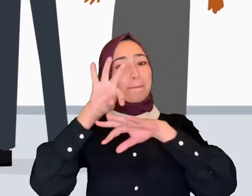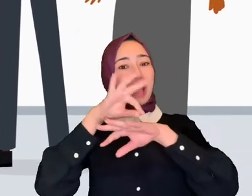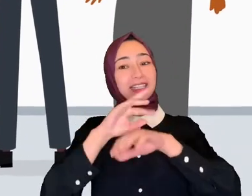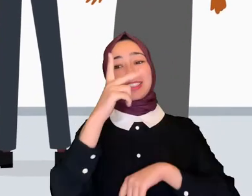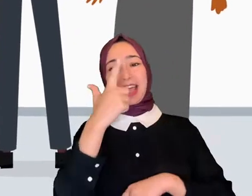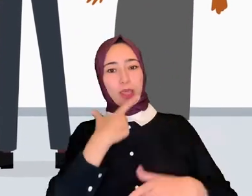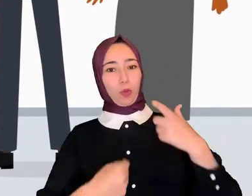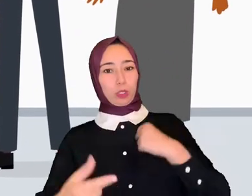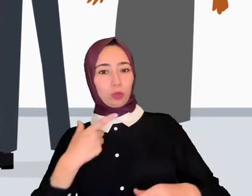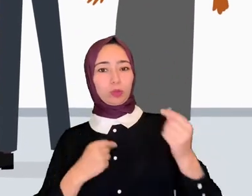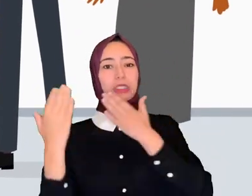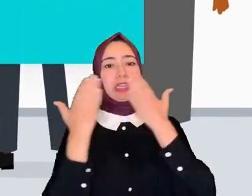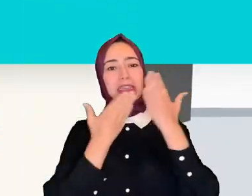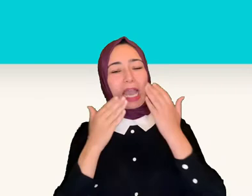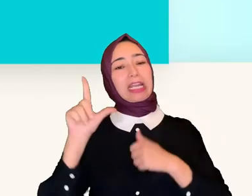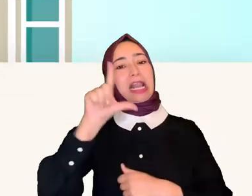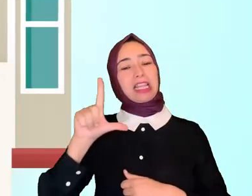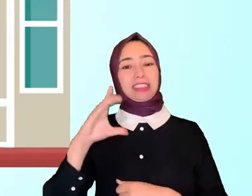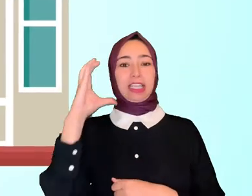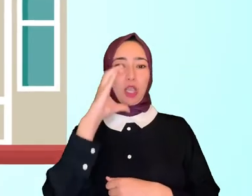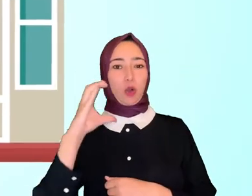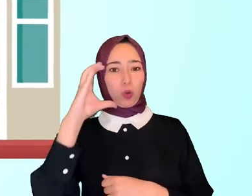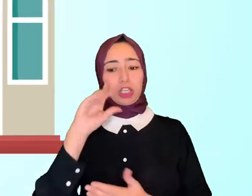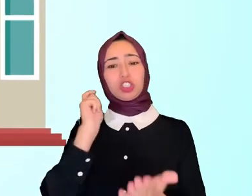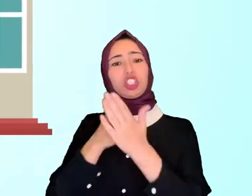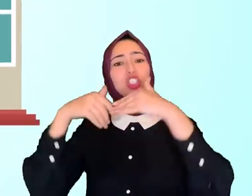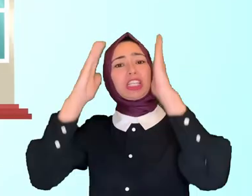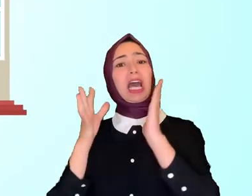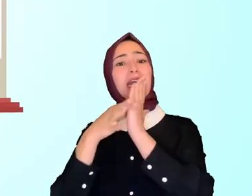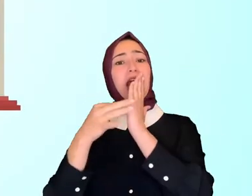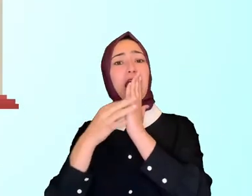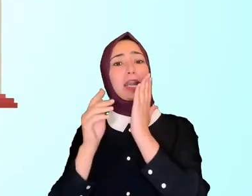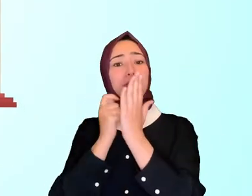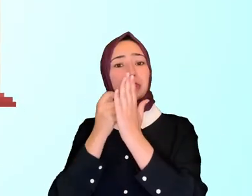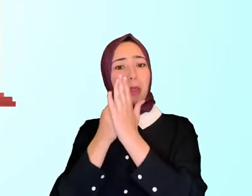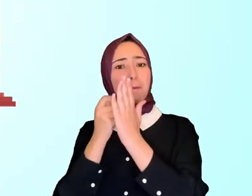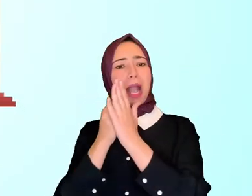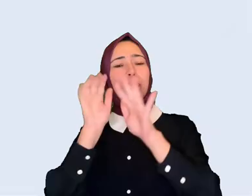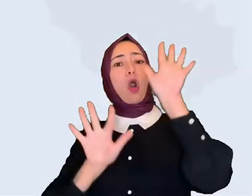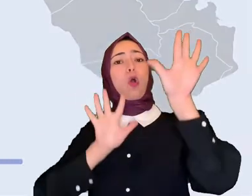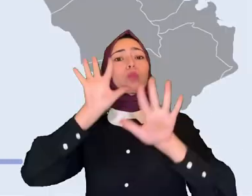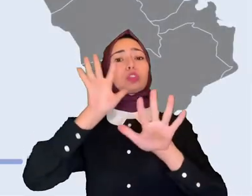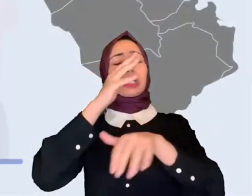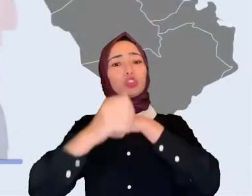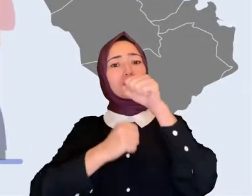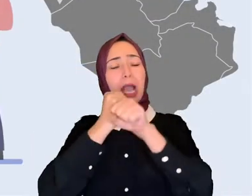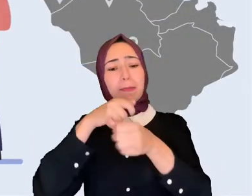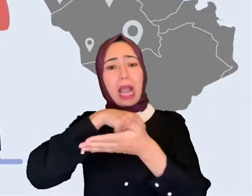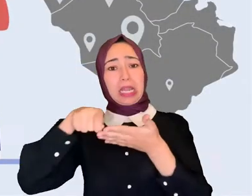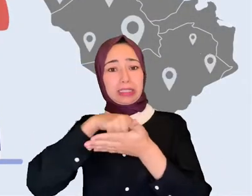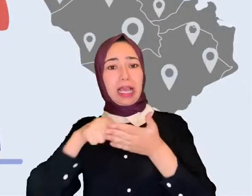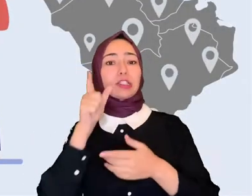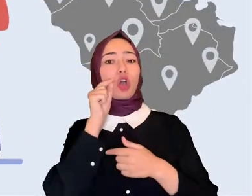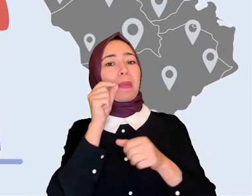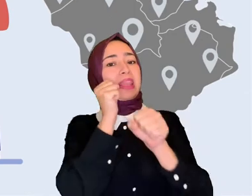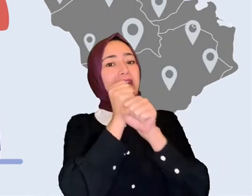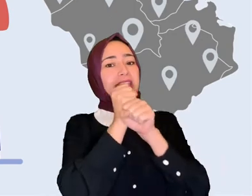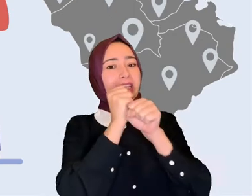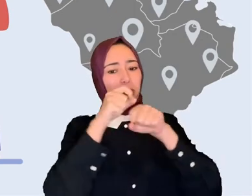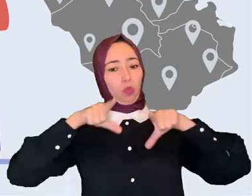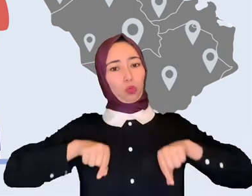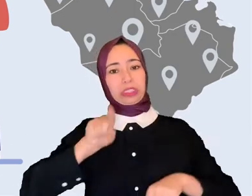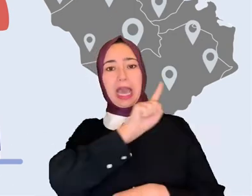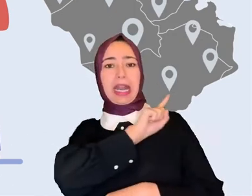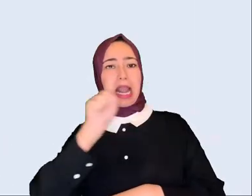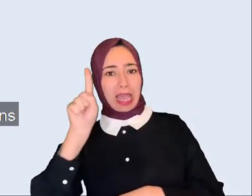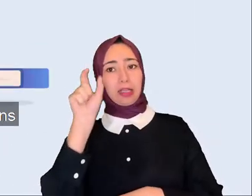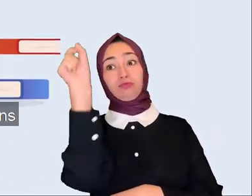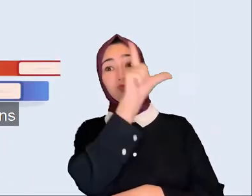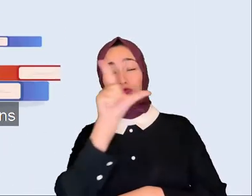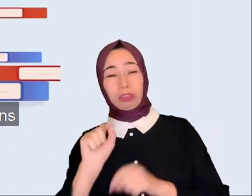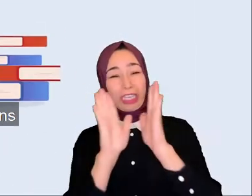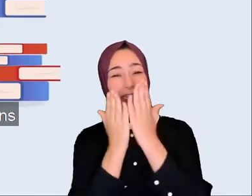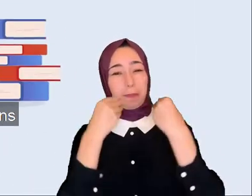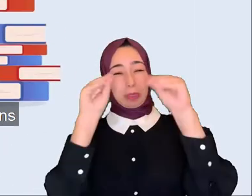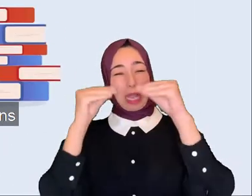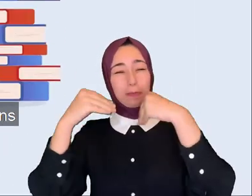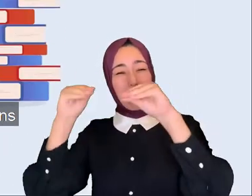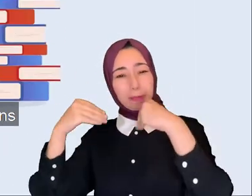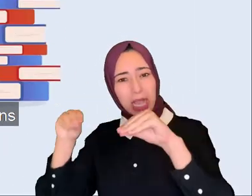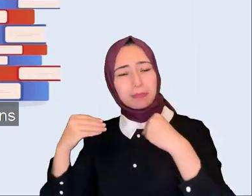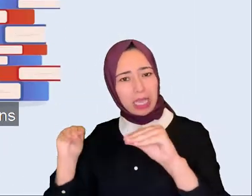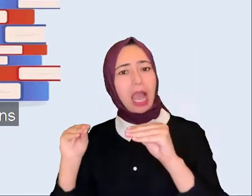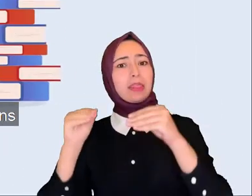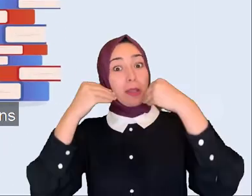القناة